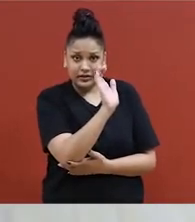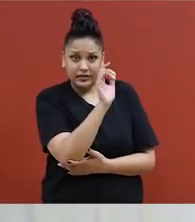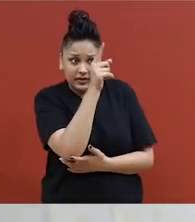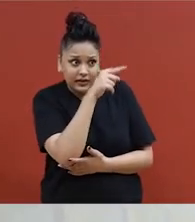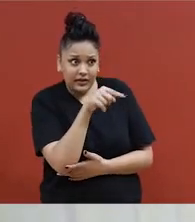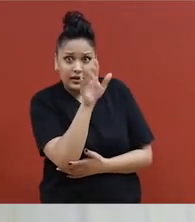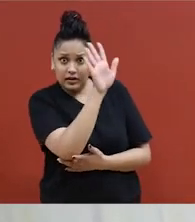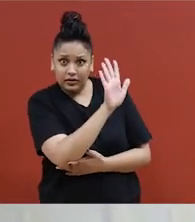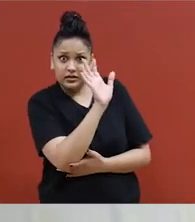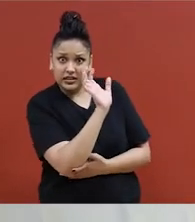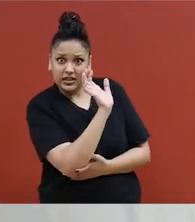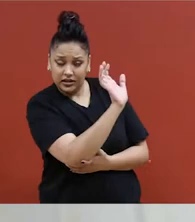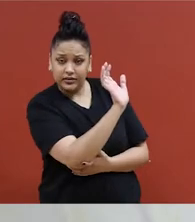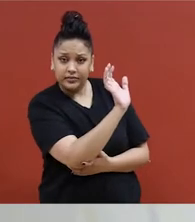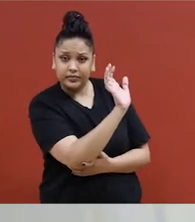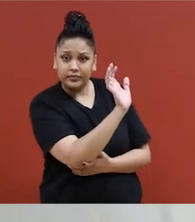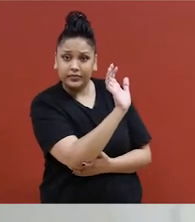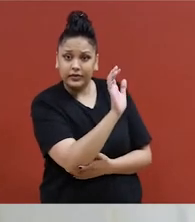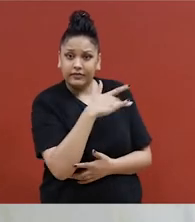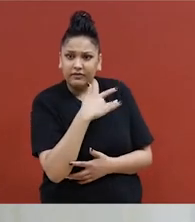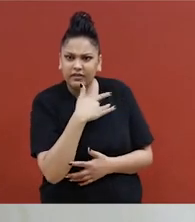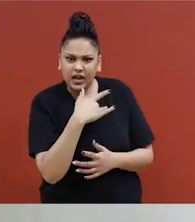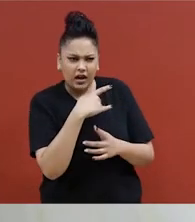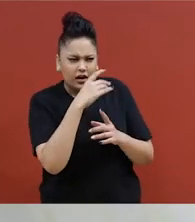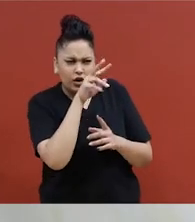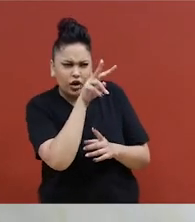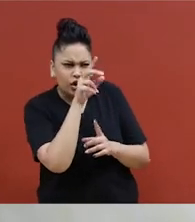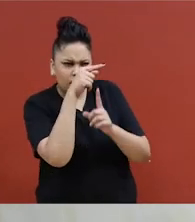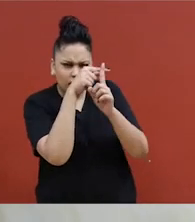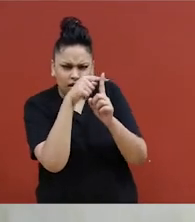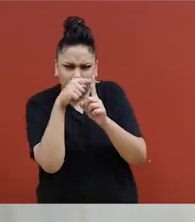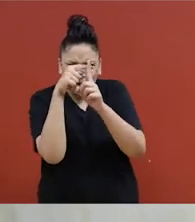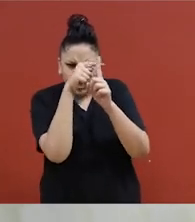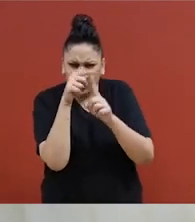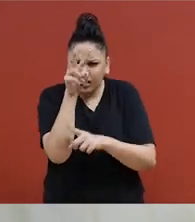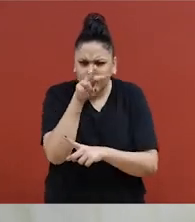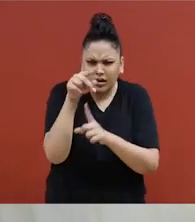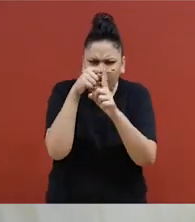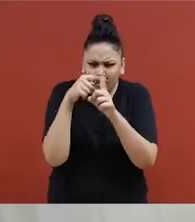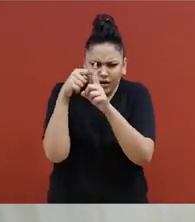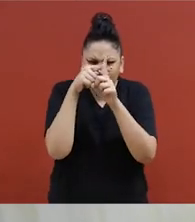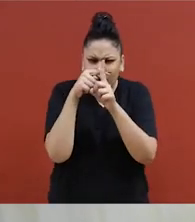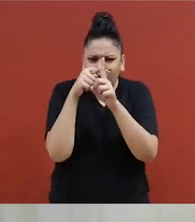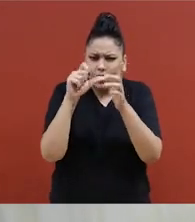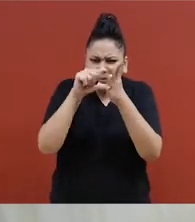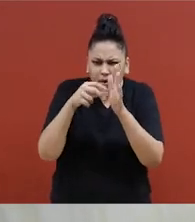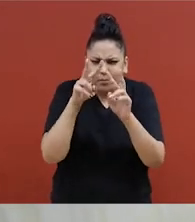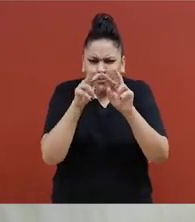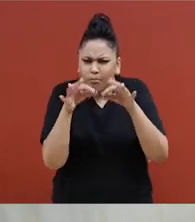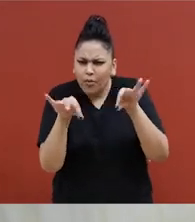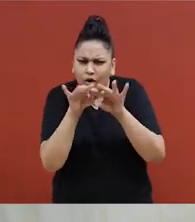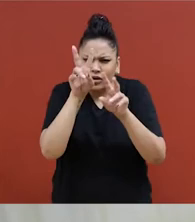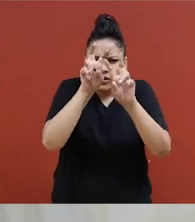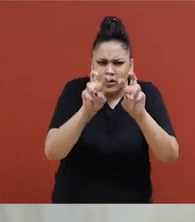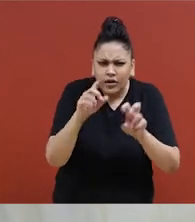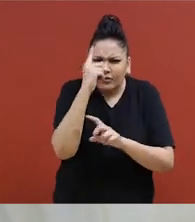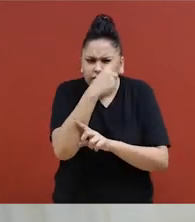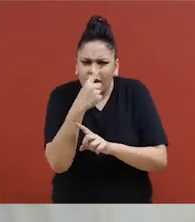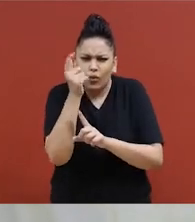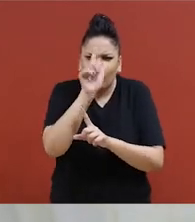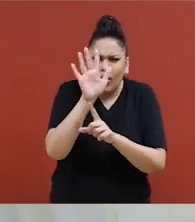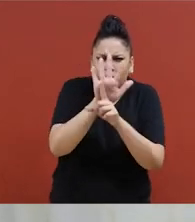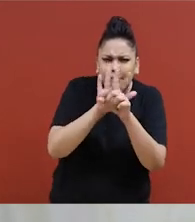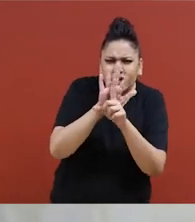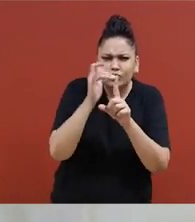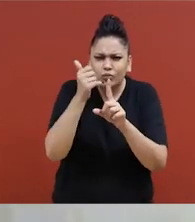C'est une option. On pense que les cibles vulnérables du corps de l'attaquant font partie des informations les plus importantes à se rappeler.